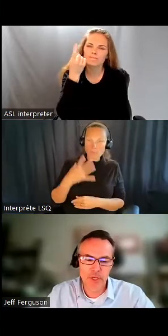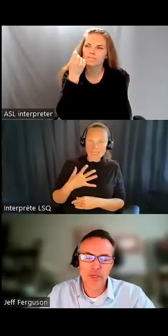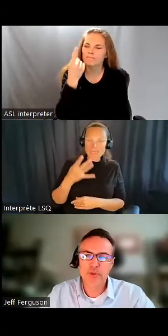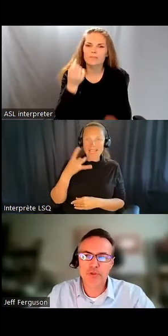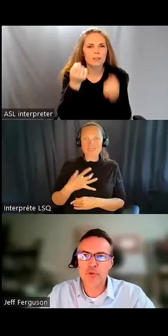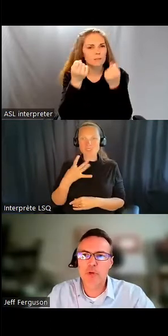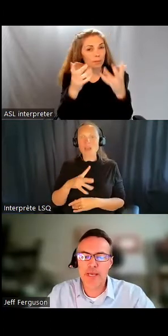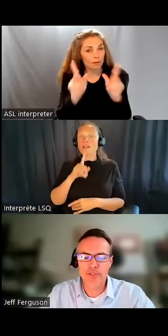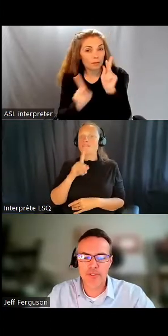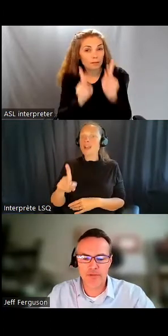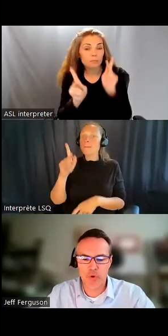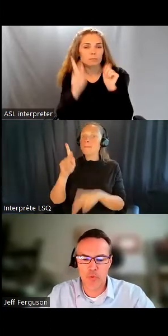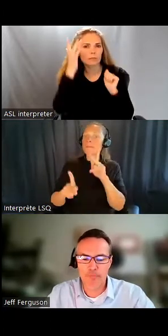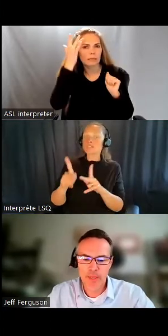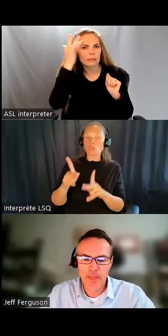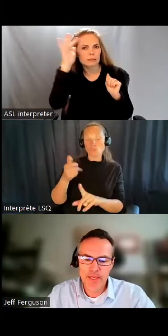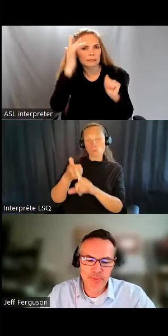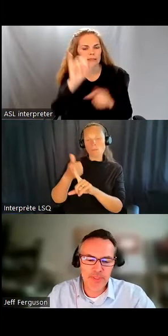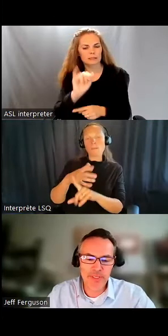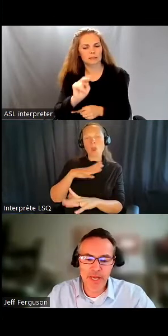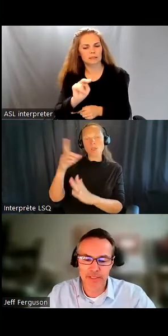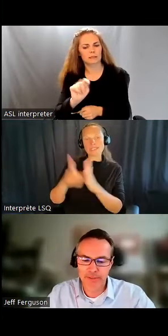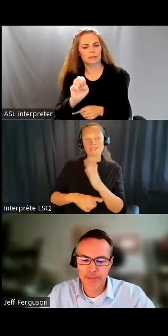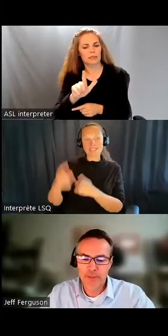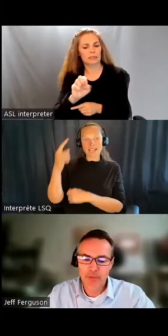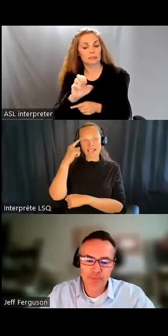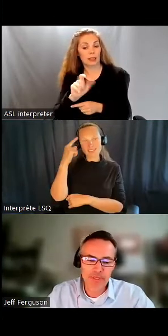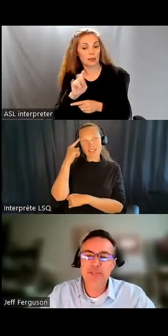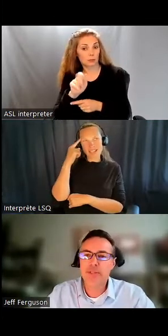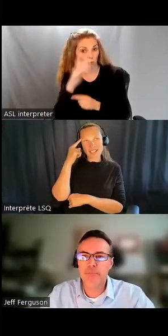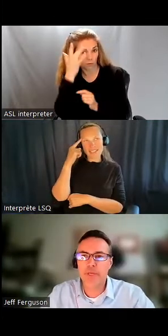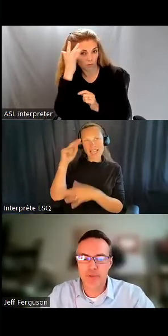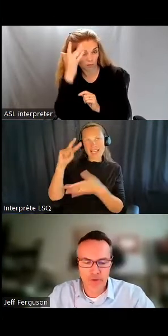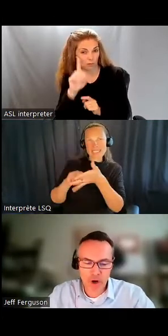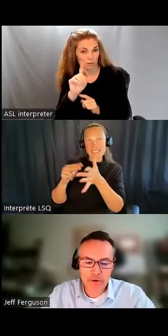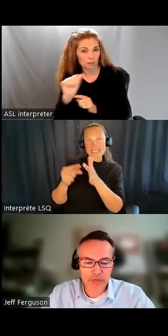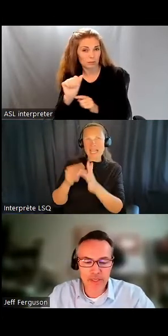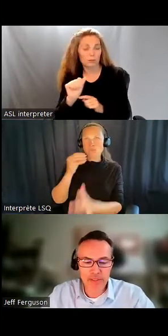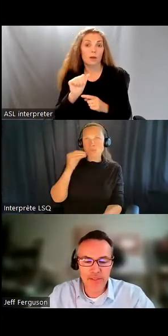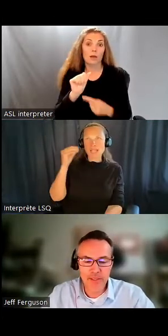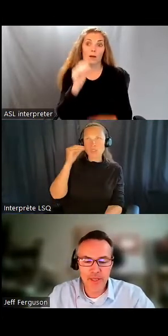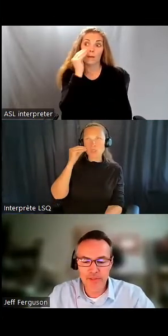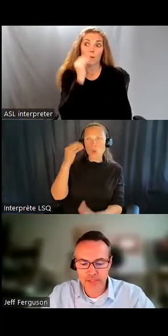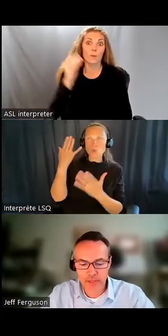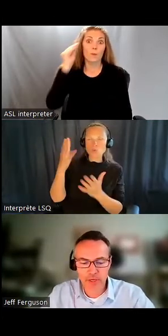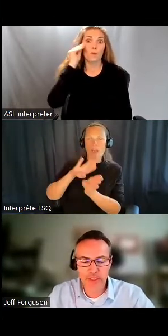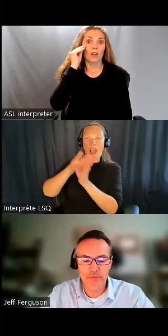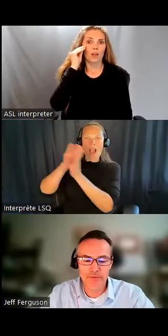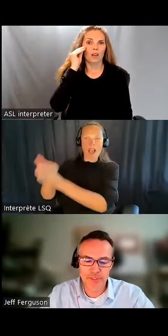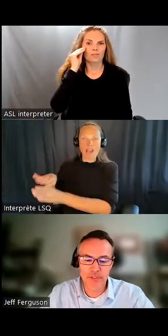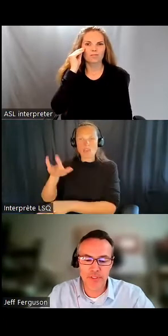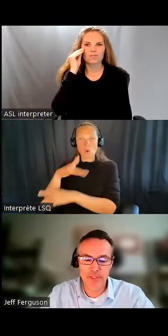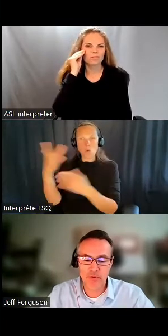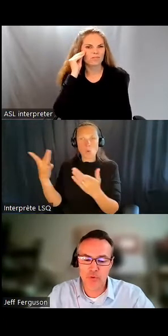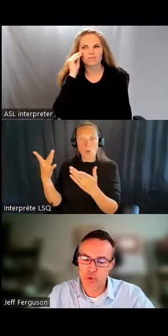personnes ayant une déficience intellectuelle, l'essence même de la maison est déniée en les plaçant dans des endroits